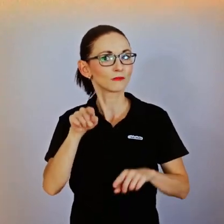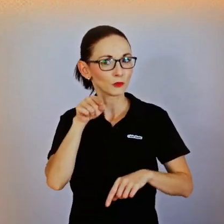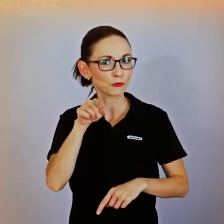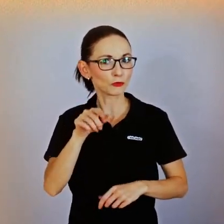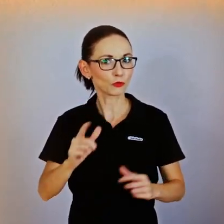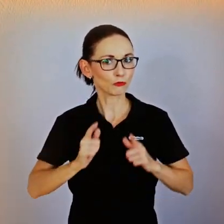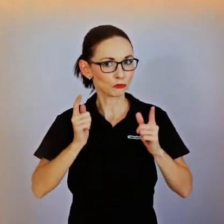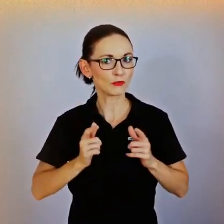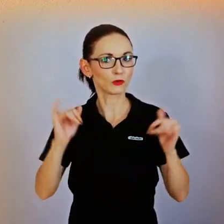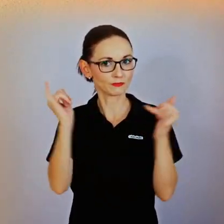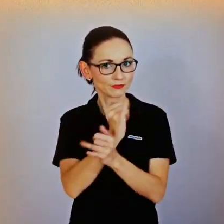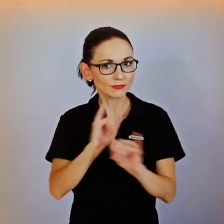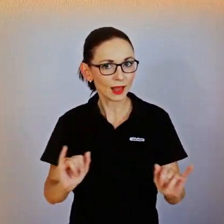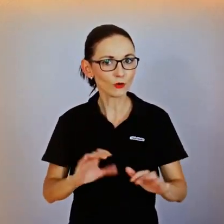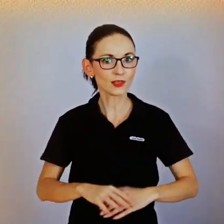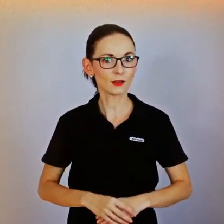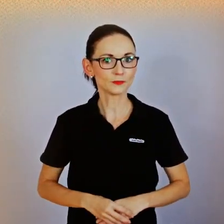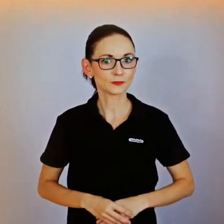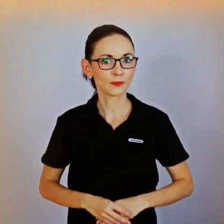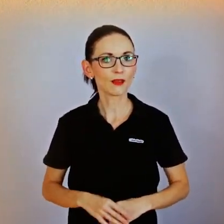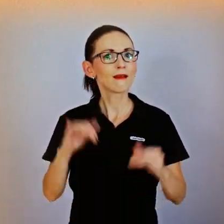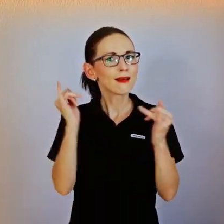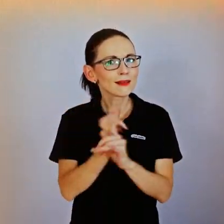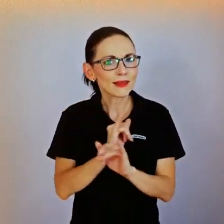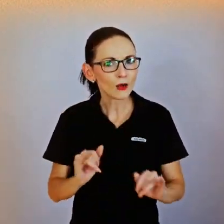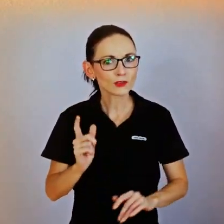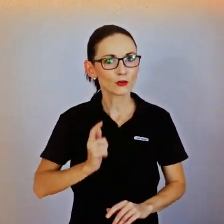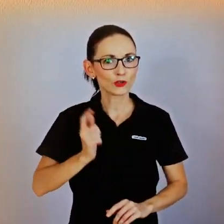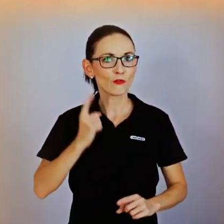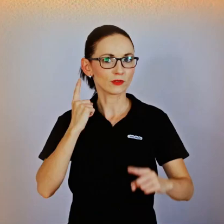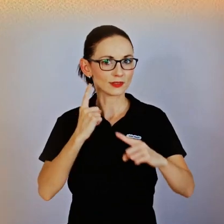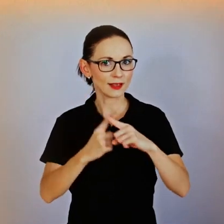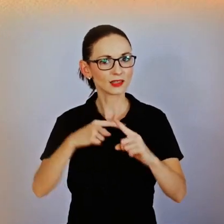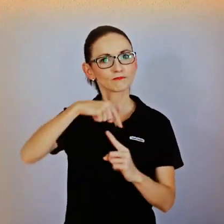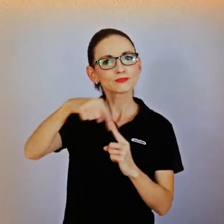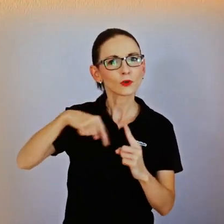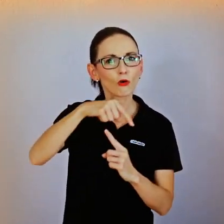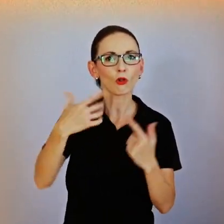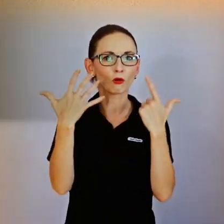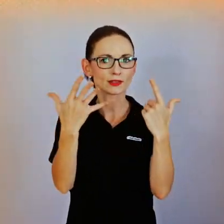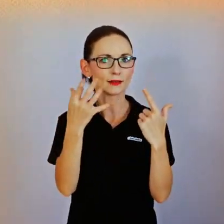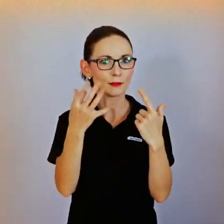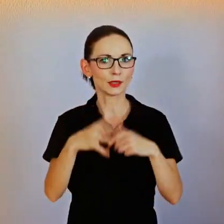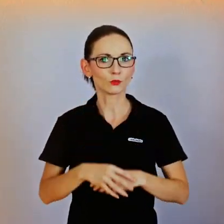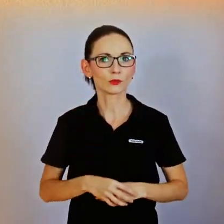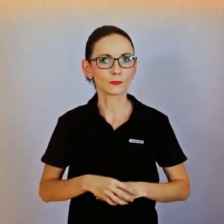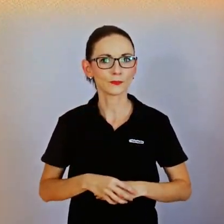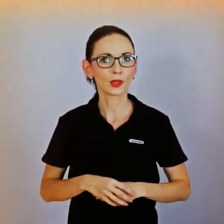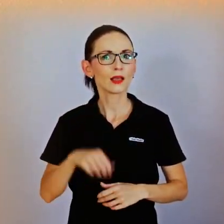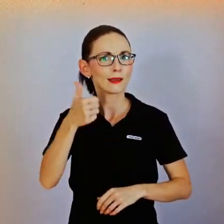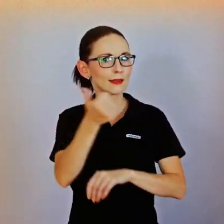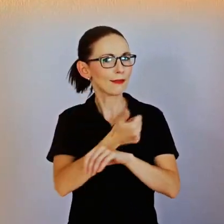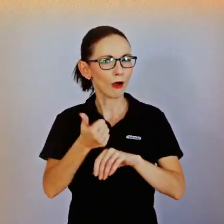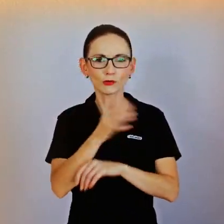tělem vlastně pokračuje nebo je tam nějaká forma násilí, kdy samozřejmě pro ty herce v rámci toho scénáře je to v pořádku, ale člověk s